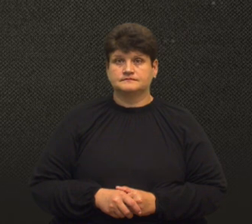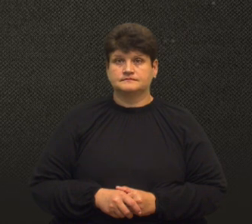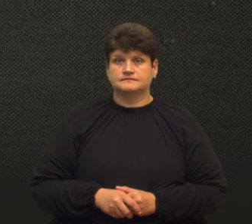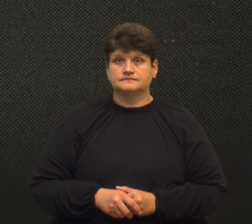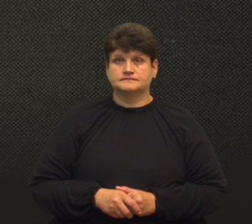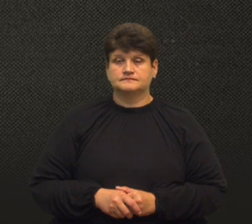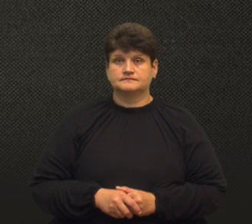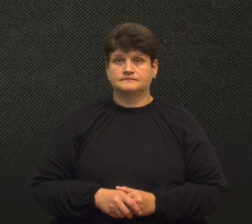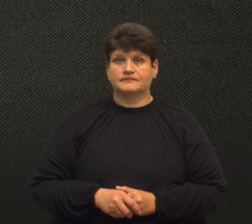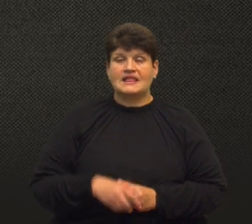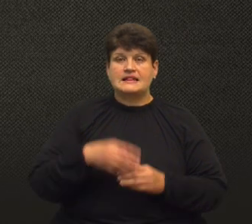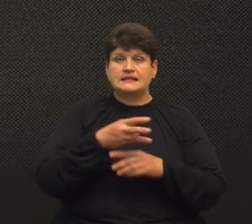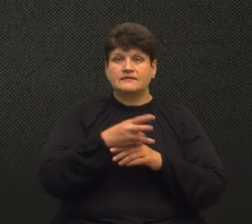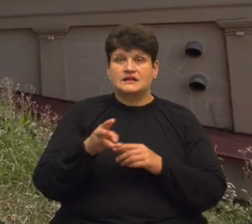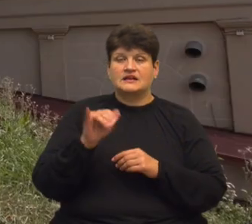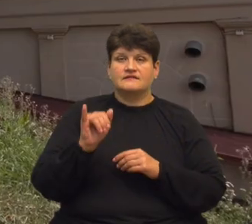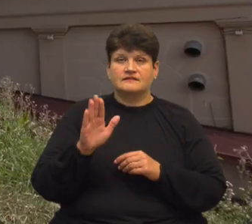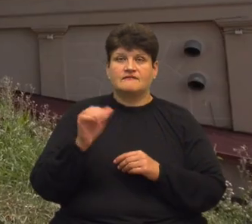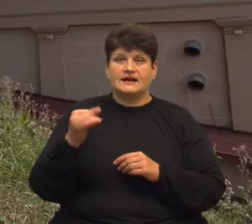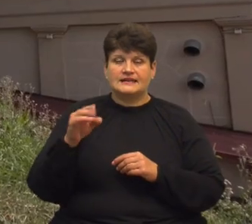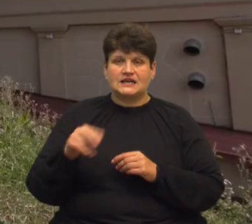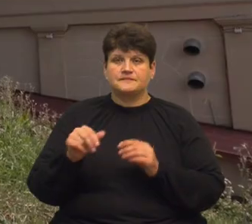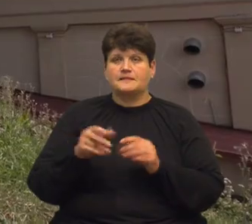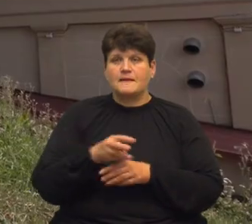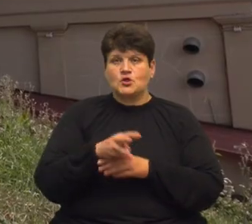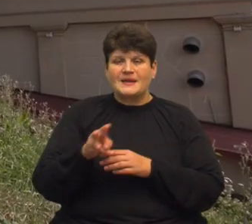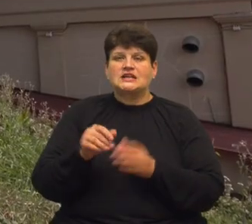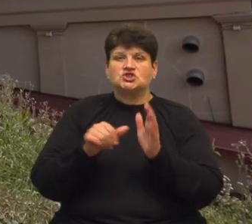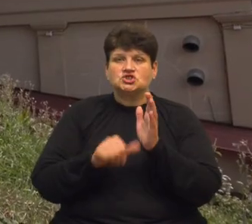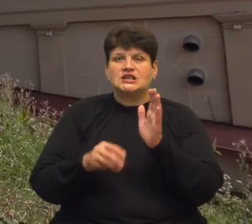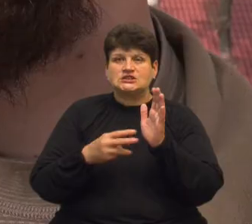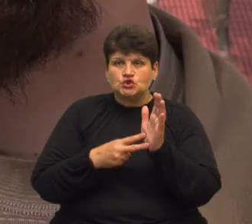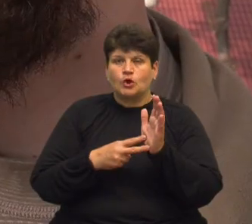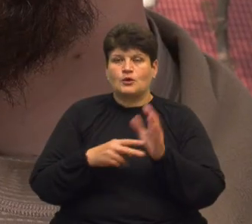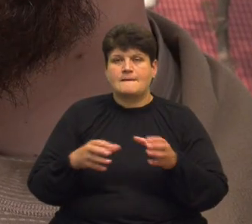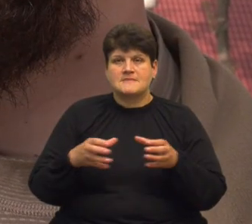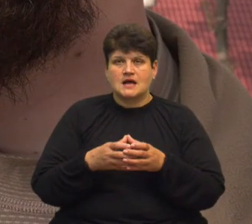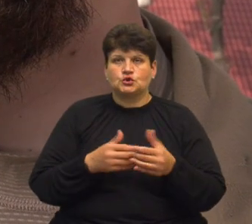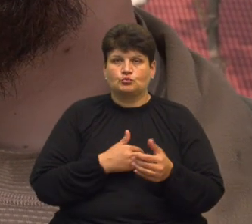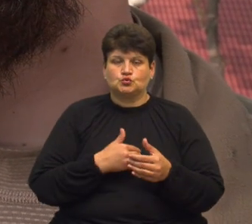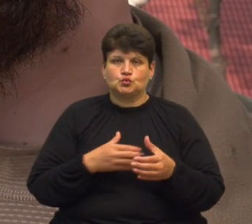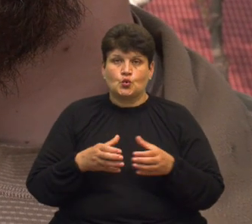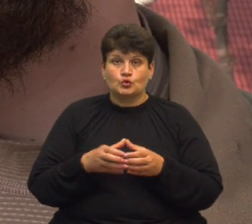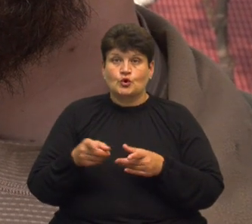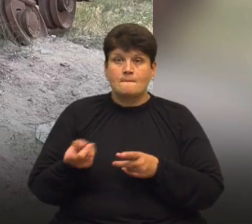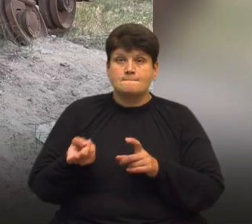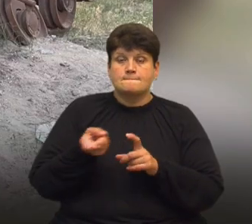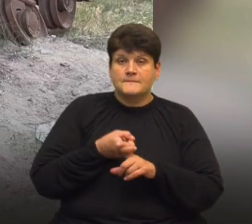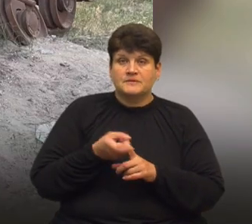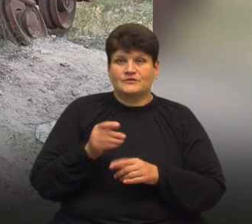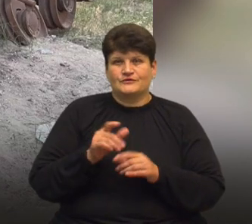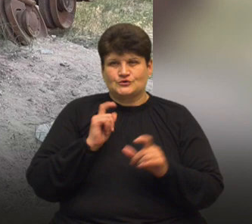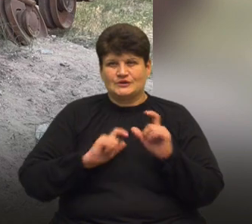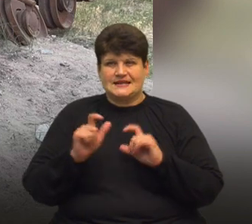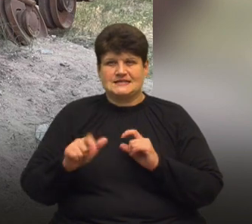На відео Іван Вайда, мінометник 67-ї бригади добровольчого українського корпусу. До нього, каже, приєднався, адже в студентські роки